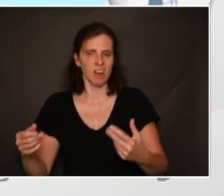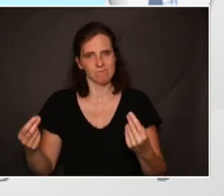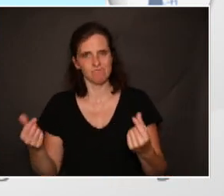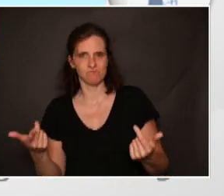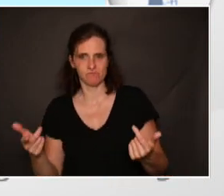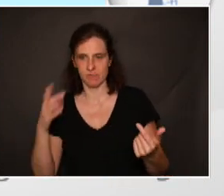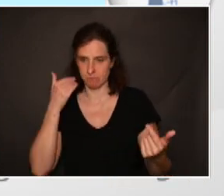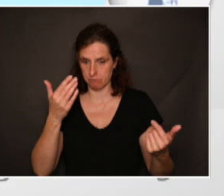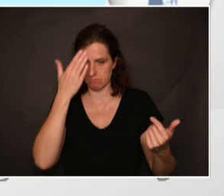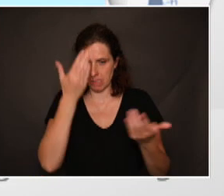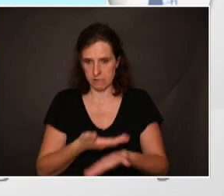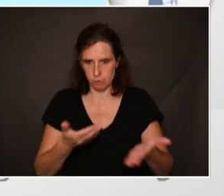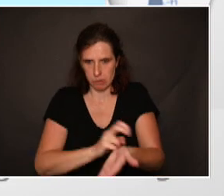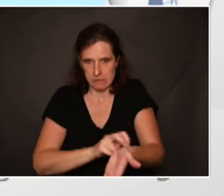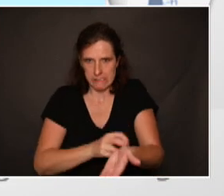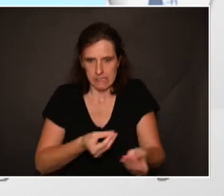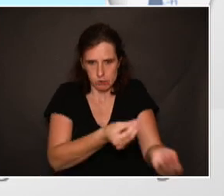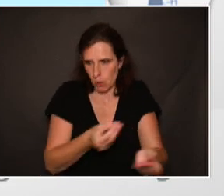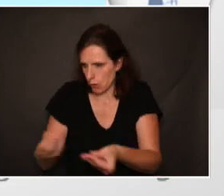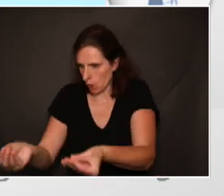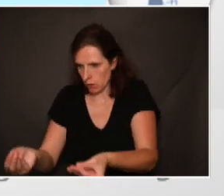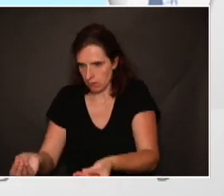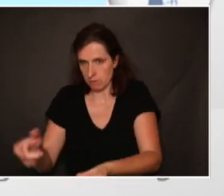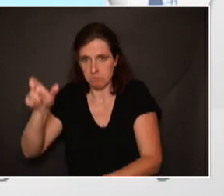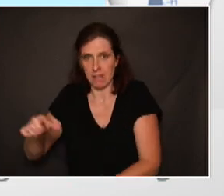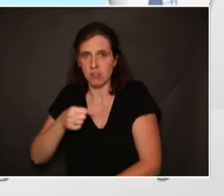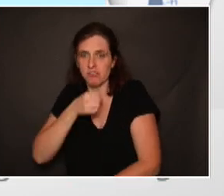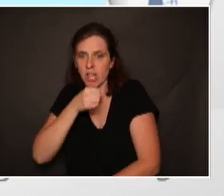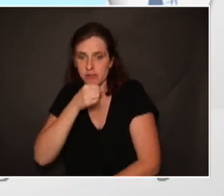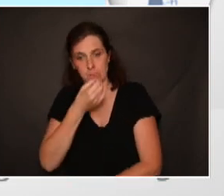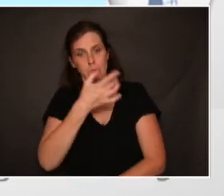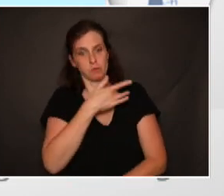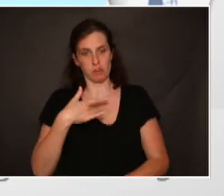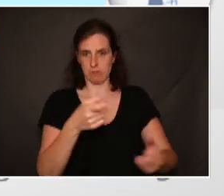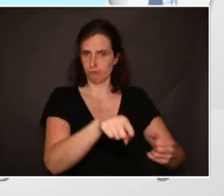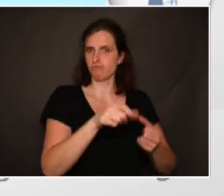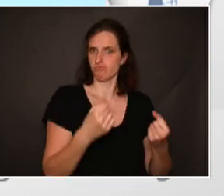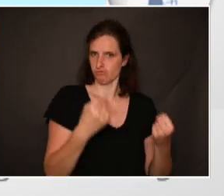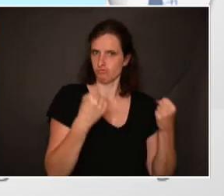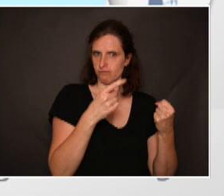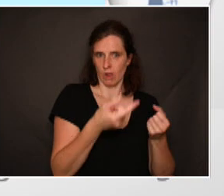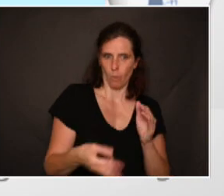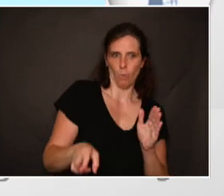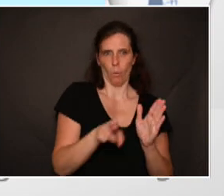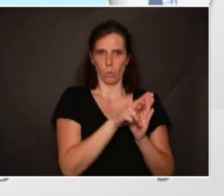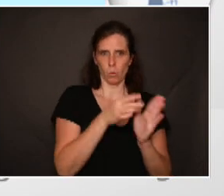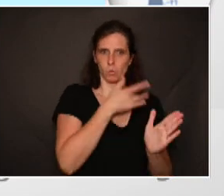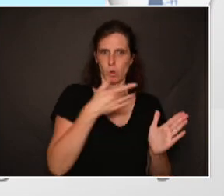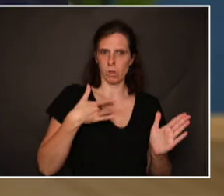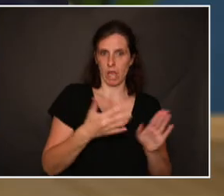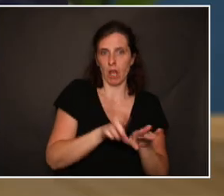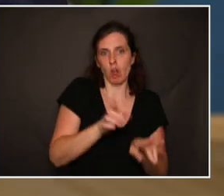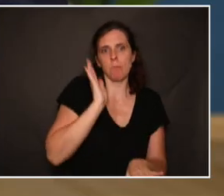face à des événements de stress, si la personne âgée est en bonne santé et robuste, elle va pouvoir retrouver son état de santé